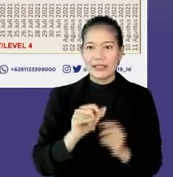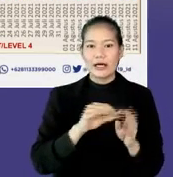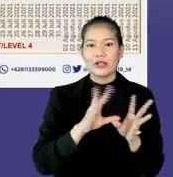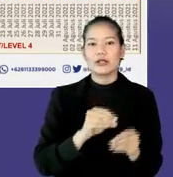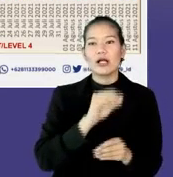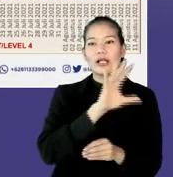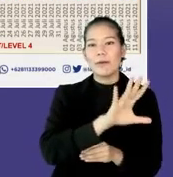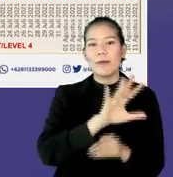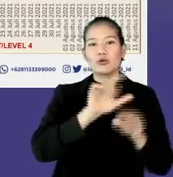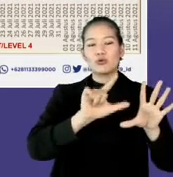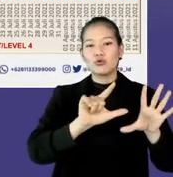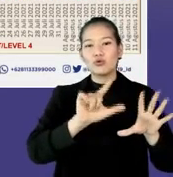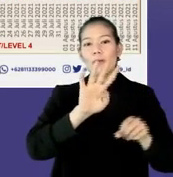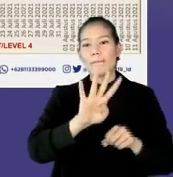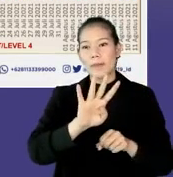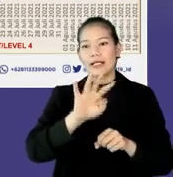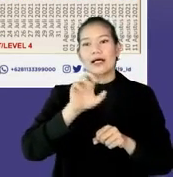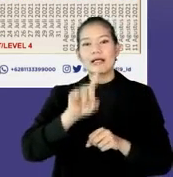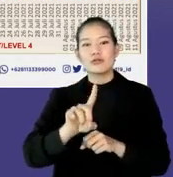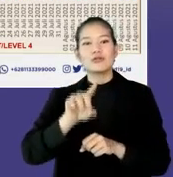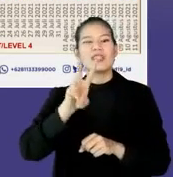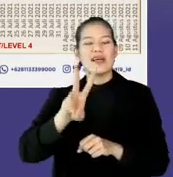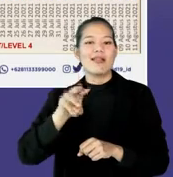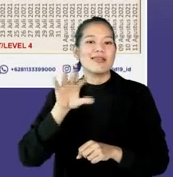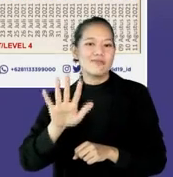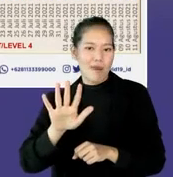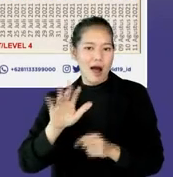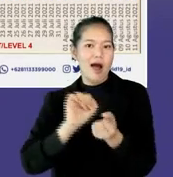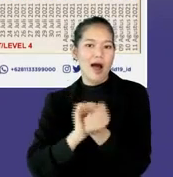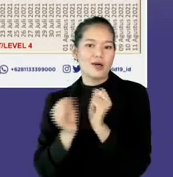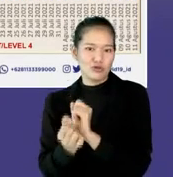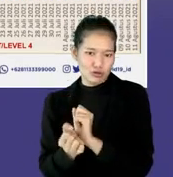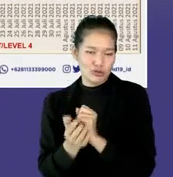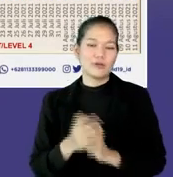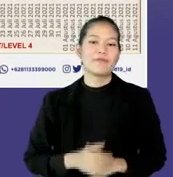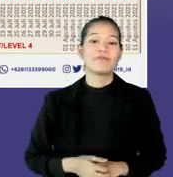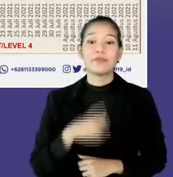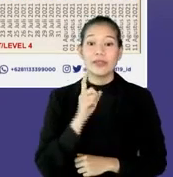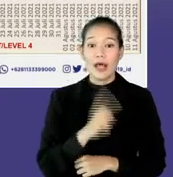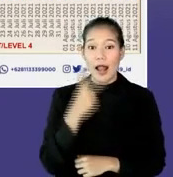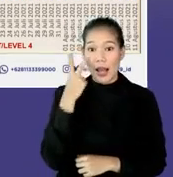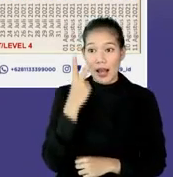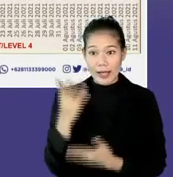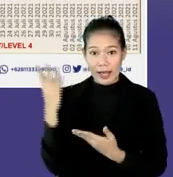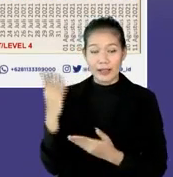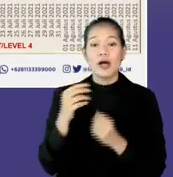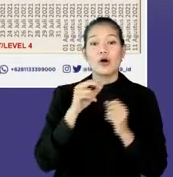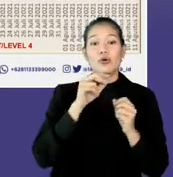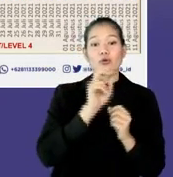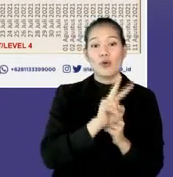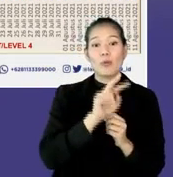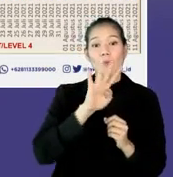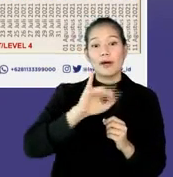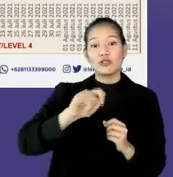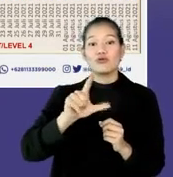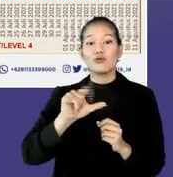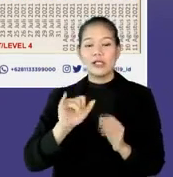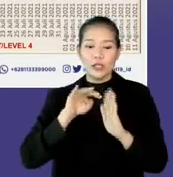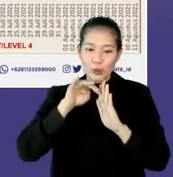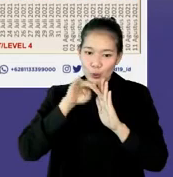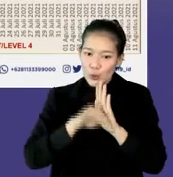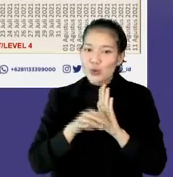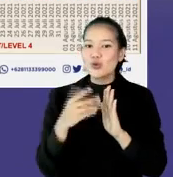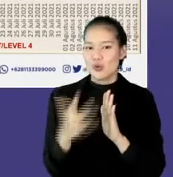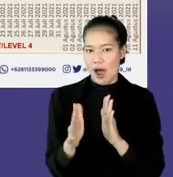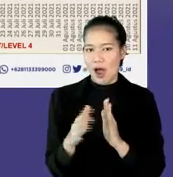574.135. Dan kalau kita lihat pas ke 24 Juli sudah mulai terlihat penurunan. Jadi